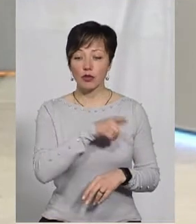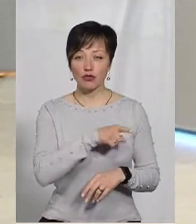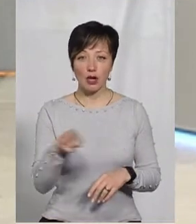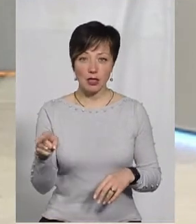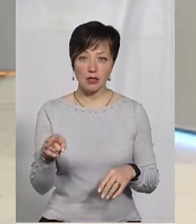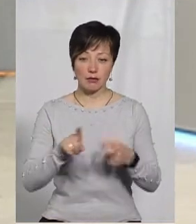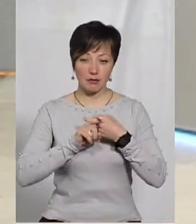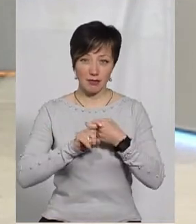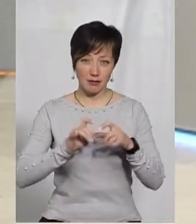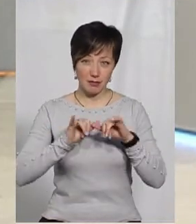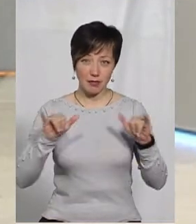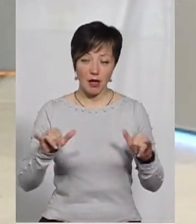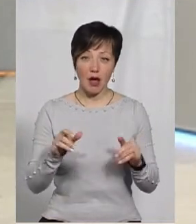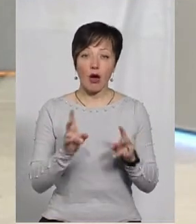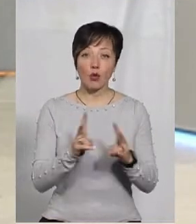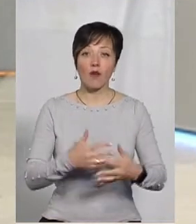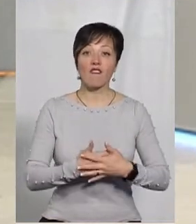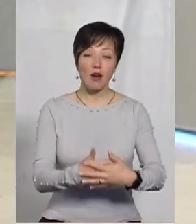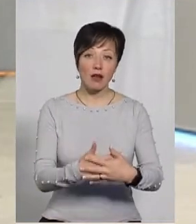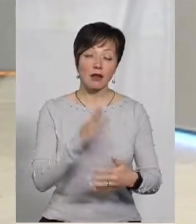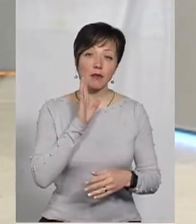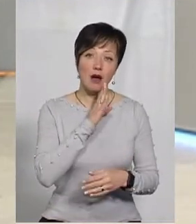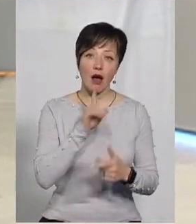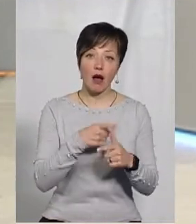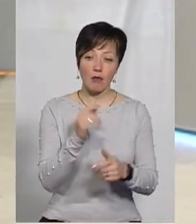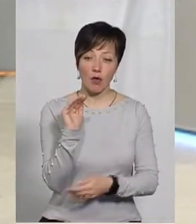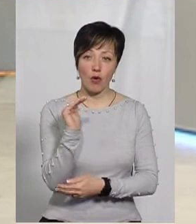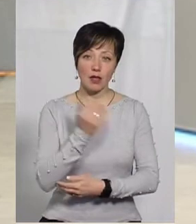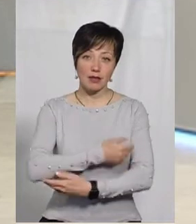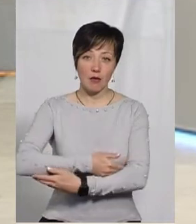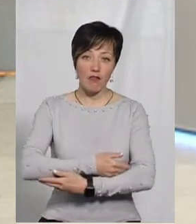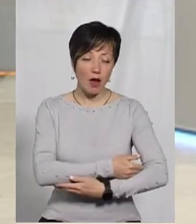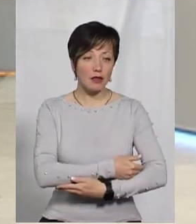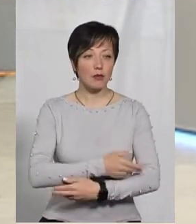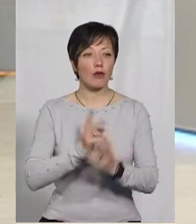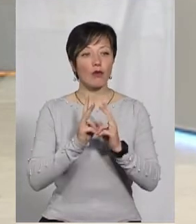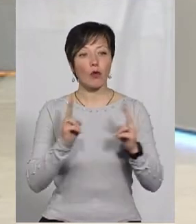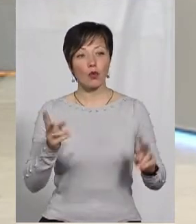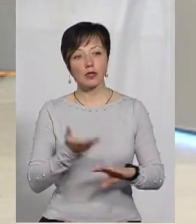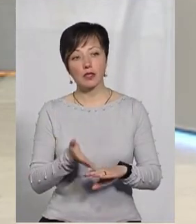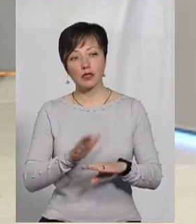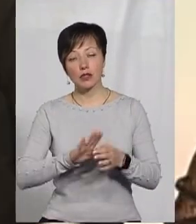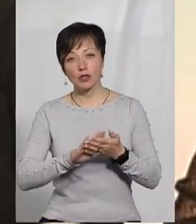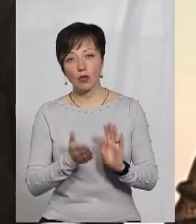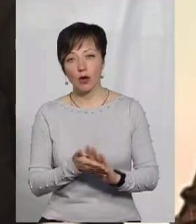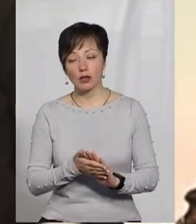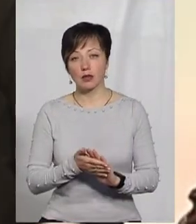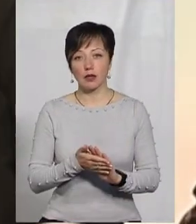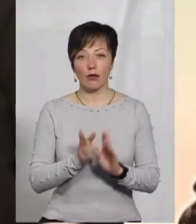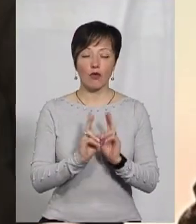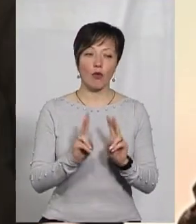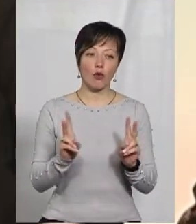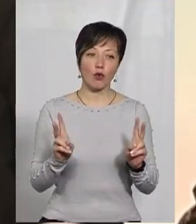пандемії, які вагітні мамочки або з немовлятами, в когось критична така ситуація,